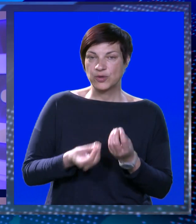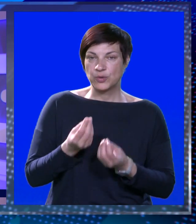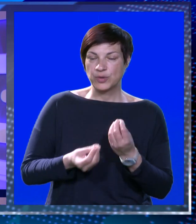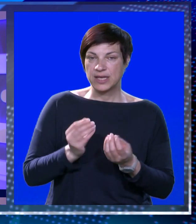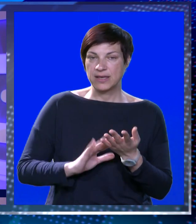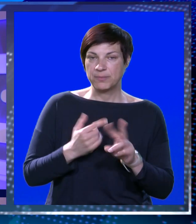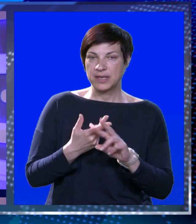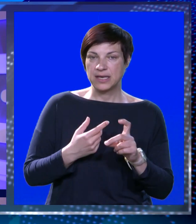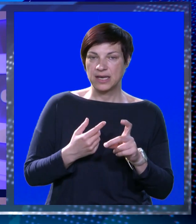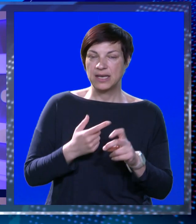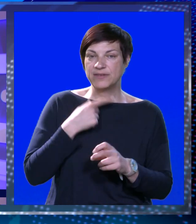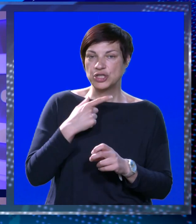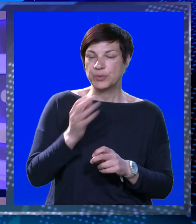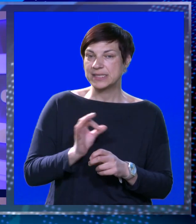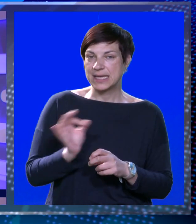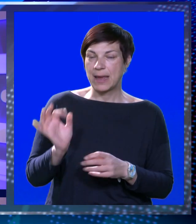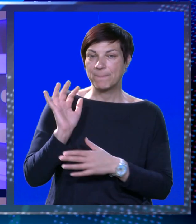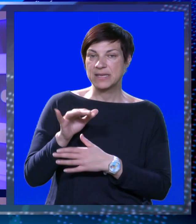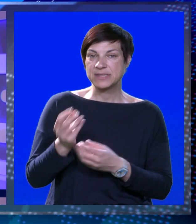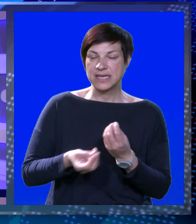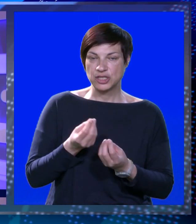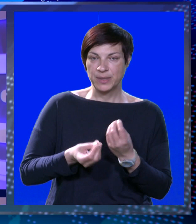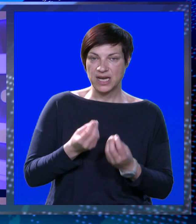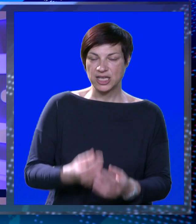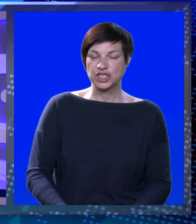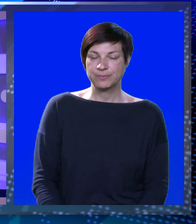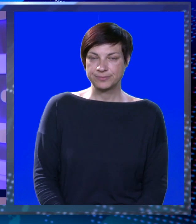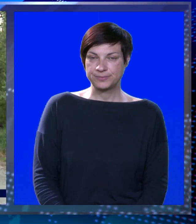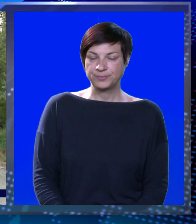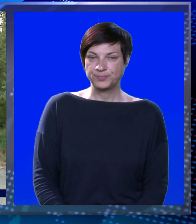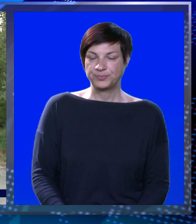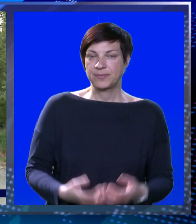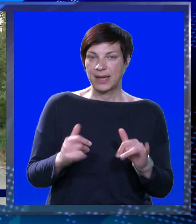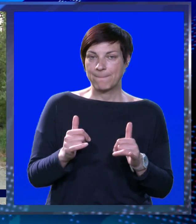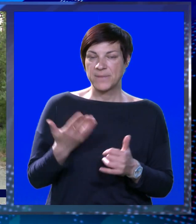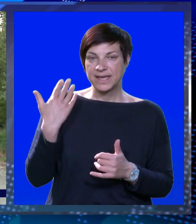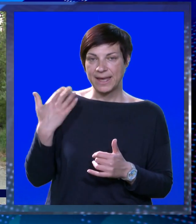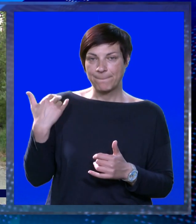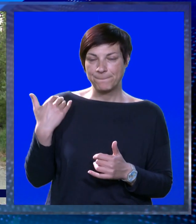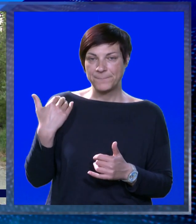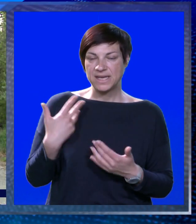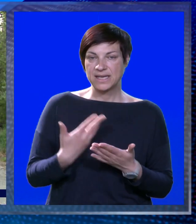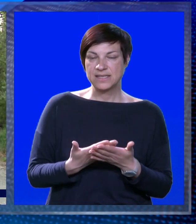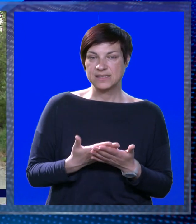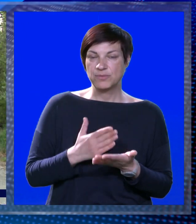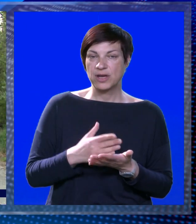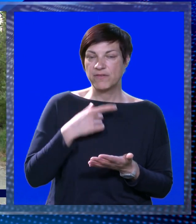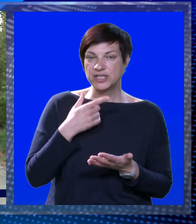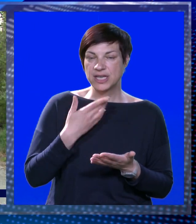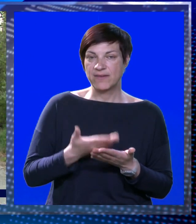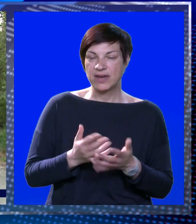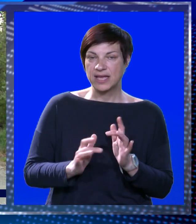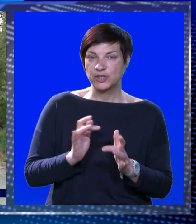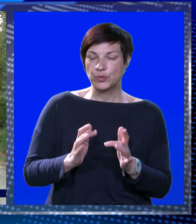kako je njihov igrač Josip Mihaljević proglašen najboljim srijelcem i igračem. Pa je, evo, bili smo, znači, kao što je već